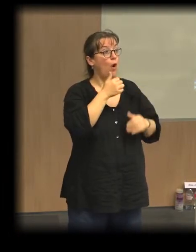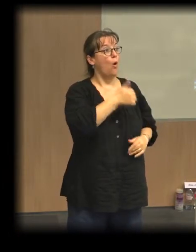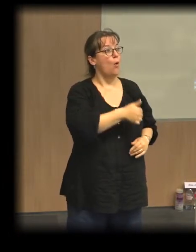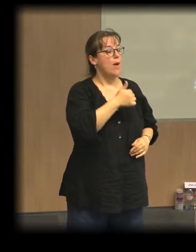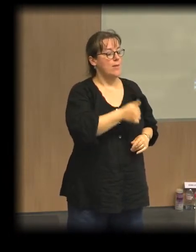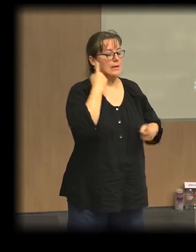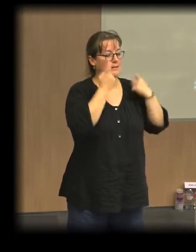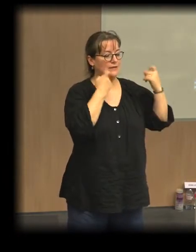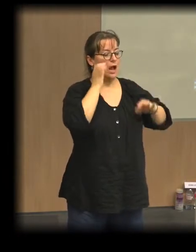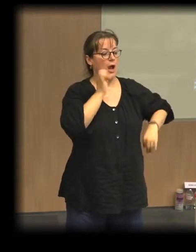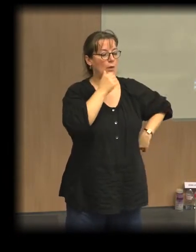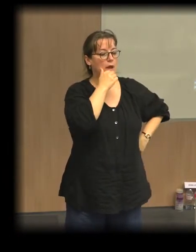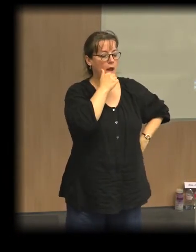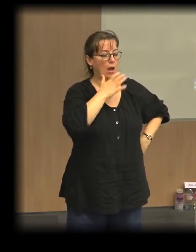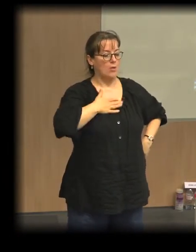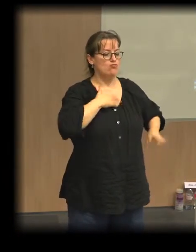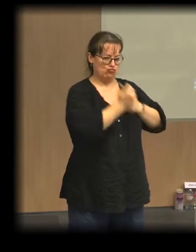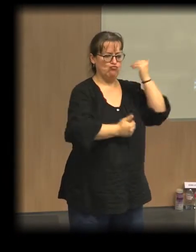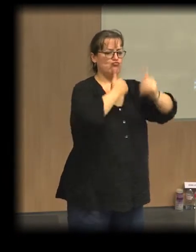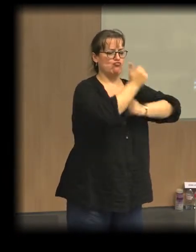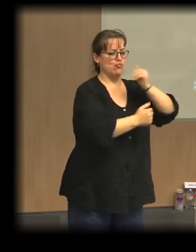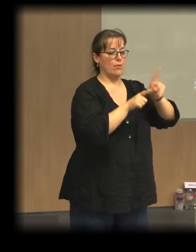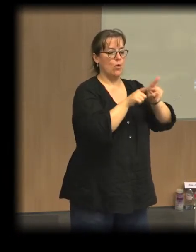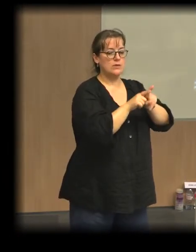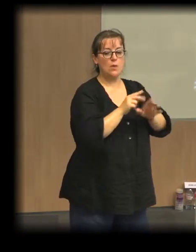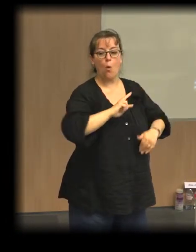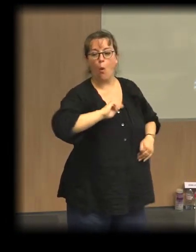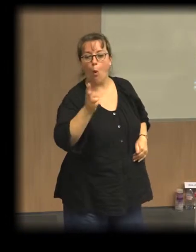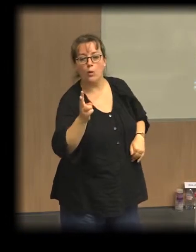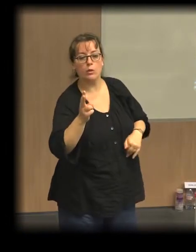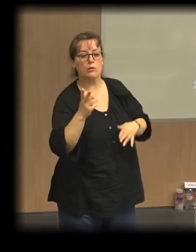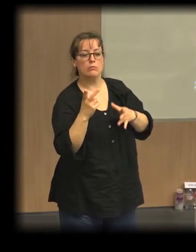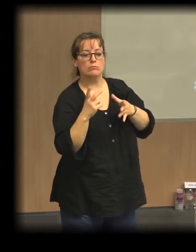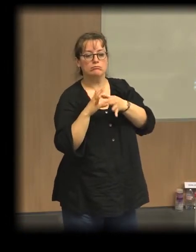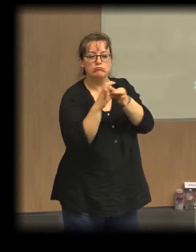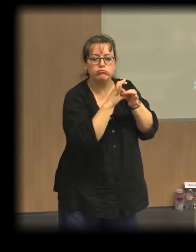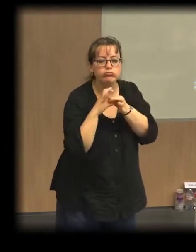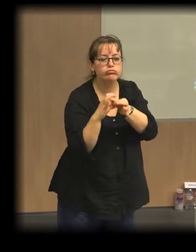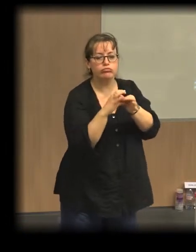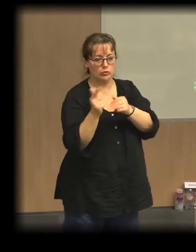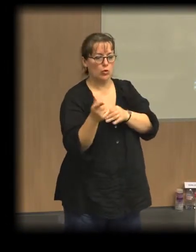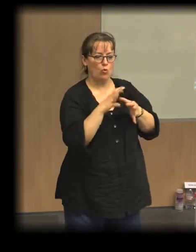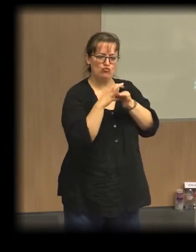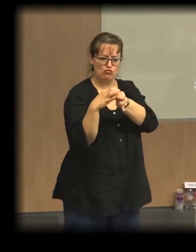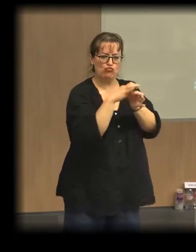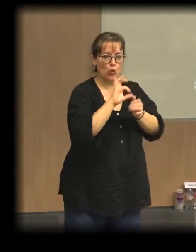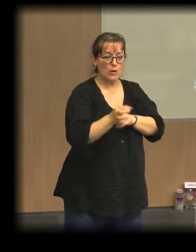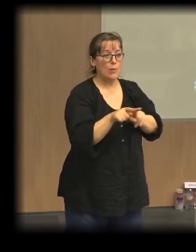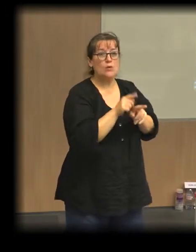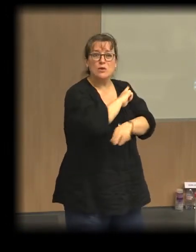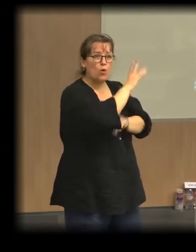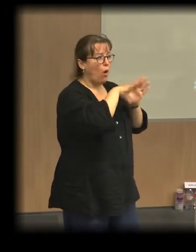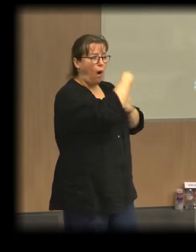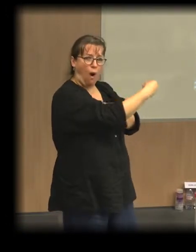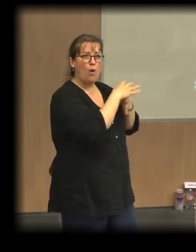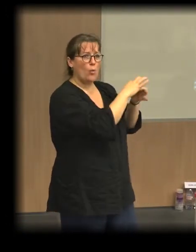'intercoopération, mais aussi les liens avec d'autres entreprises locales et des associations pour essayer de mailler sur